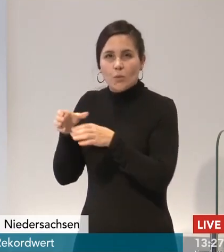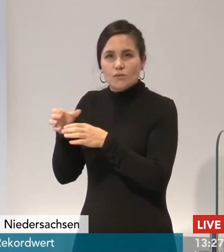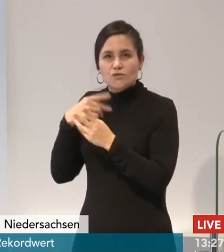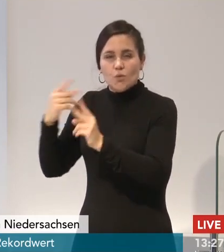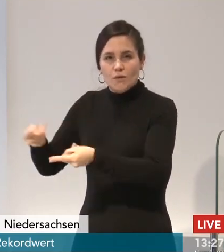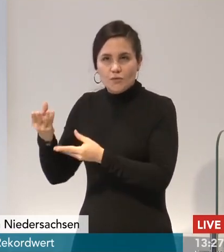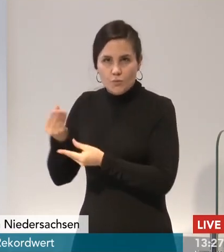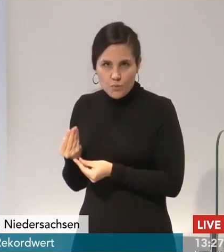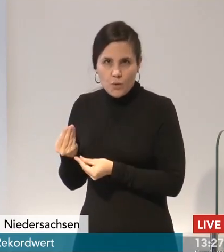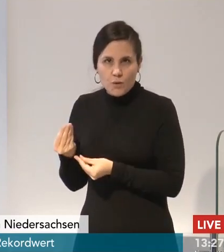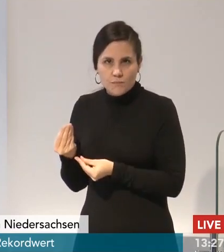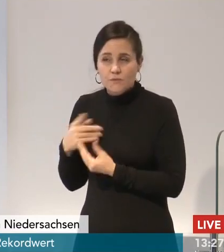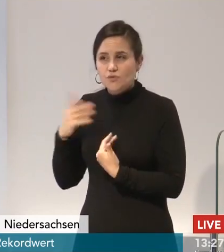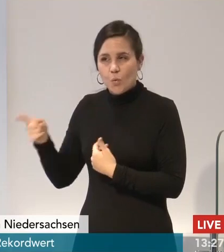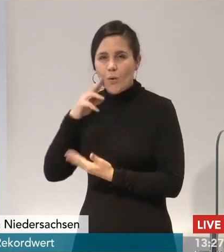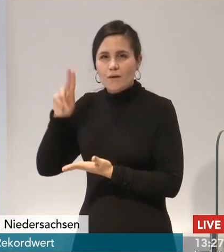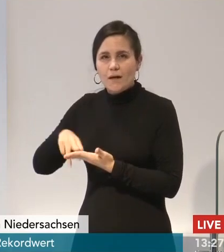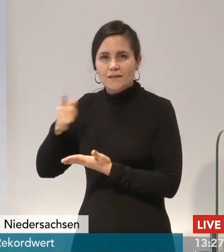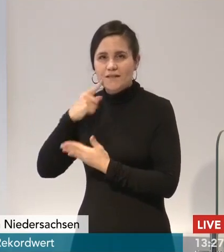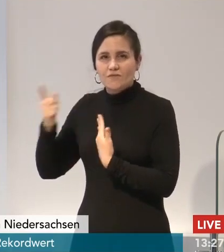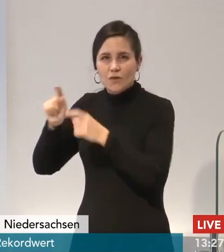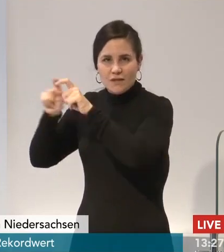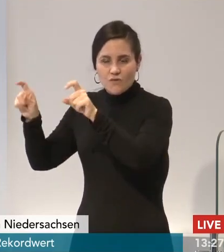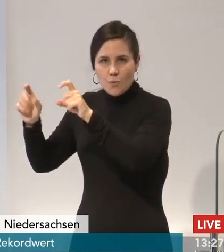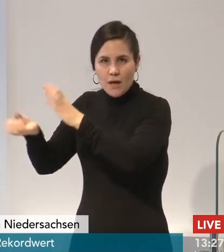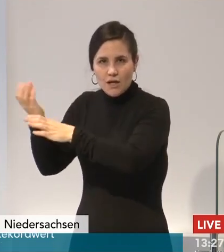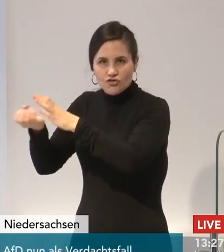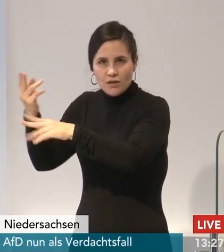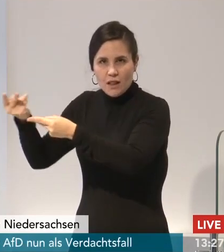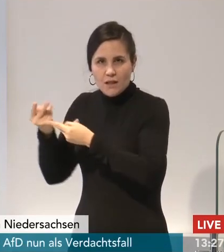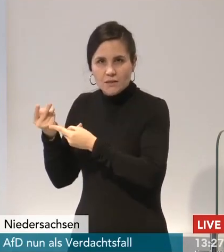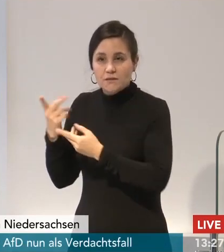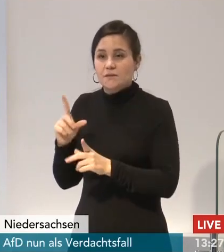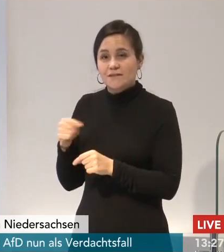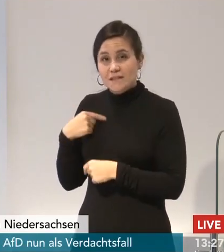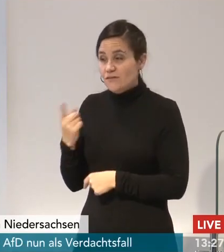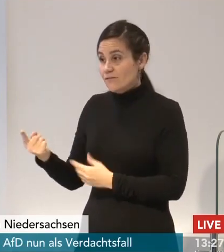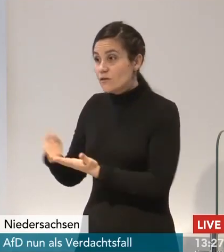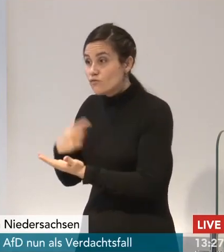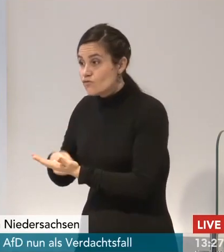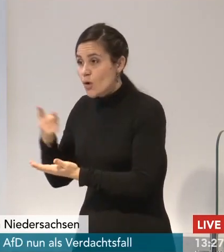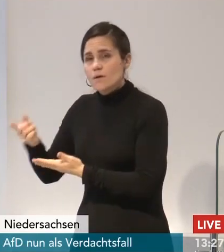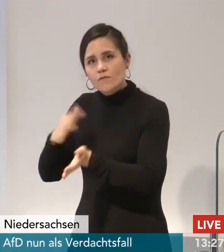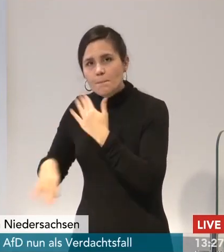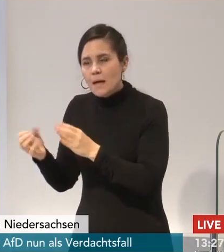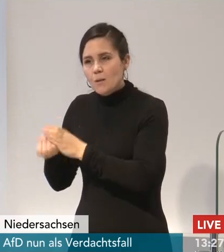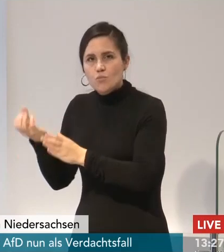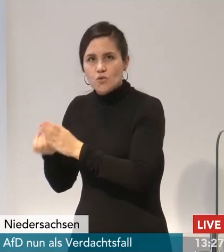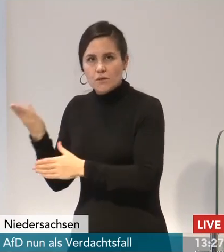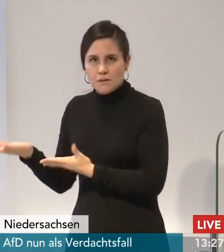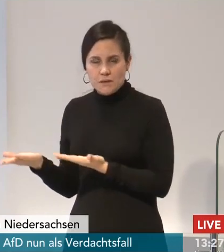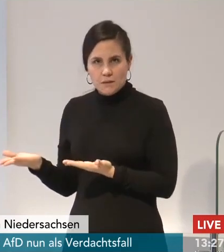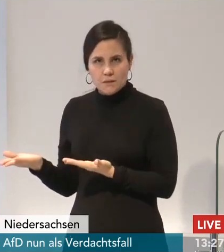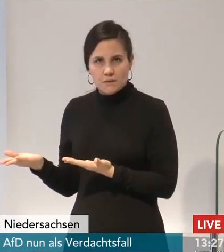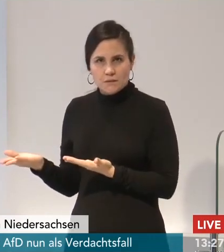zusagt. Und die Hersteller sind deshalb absolut gefordert, deutlich mehr und deutlich verlässlicher zu liefern.